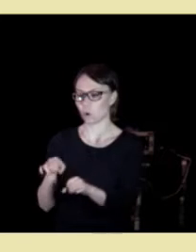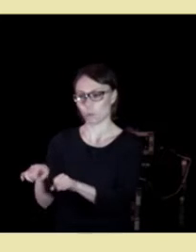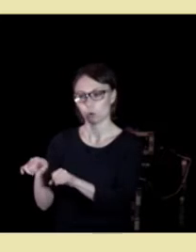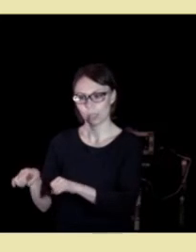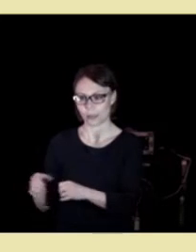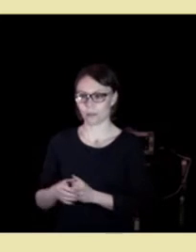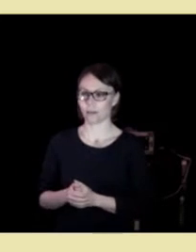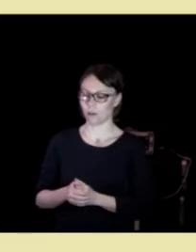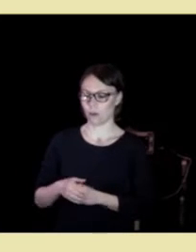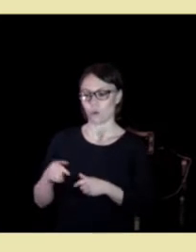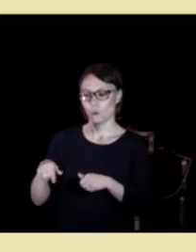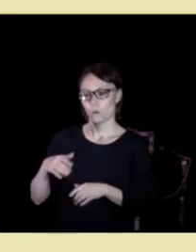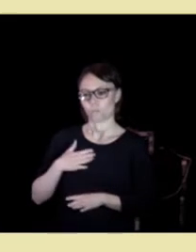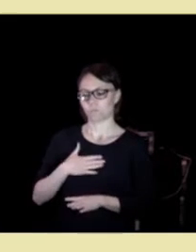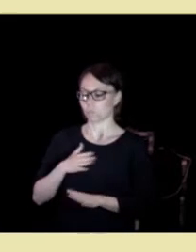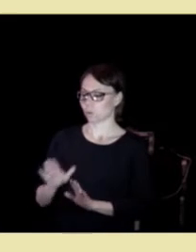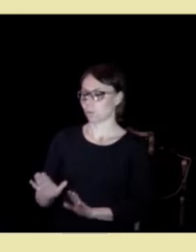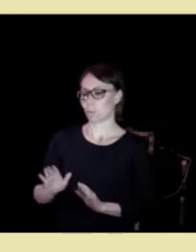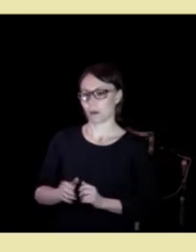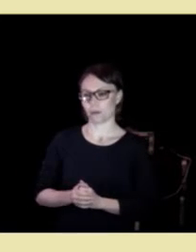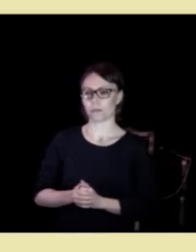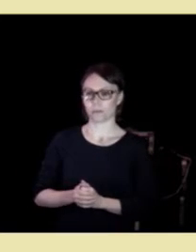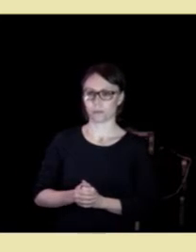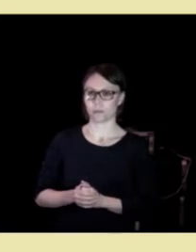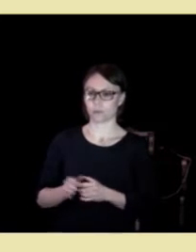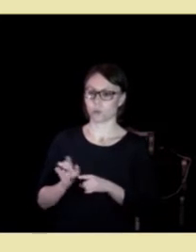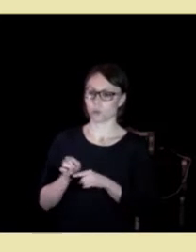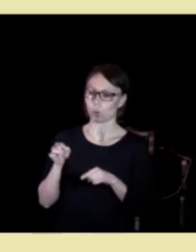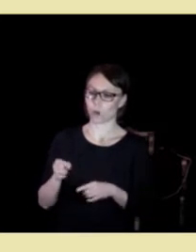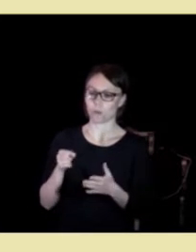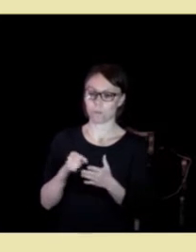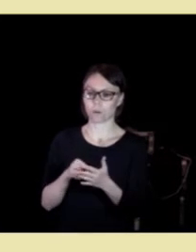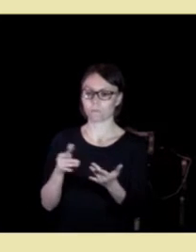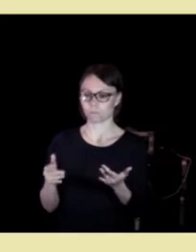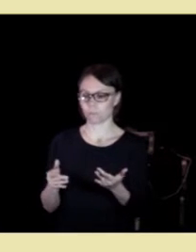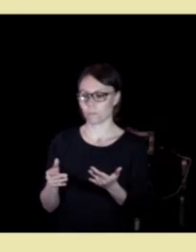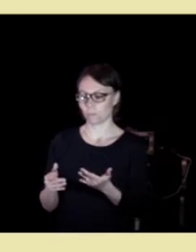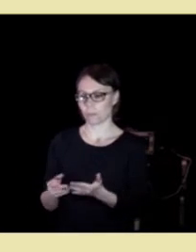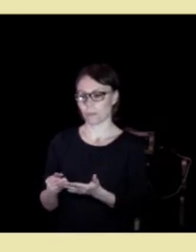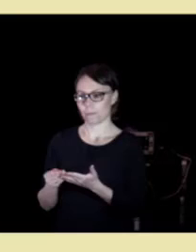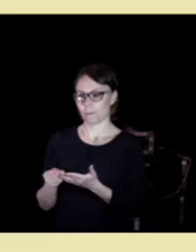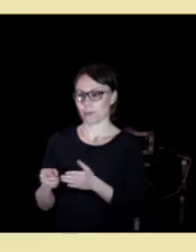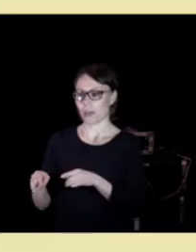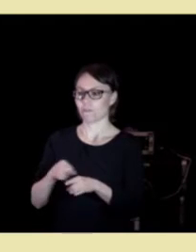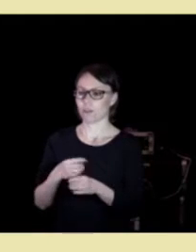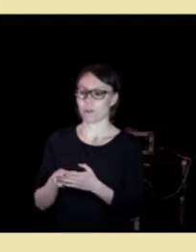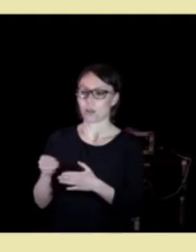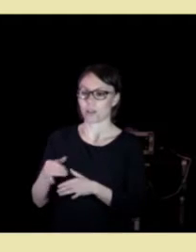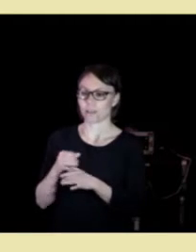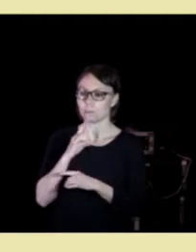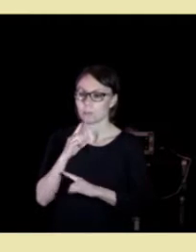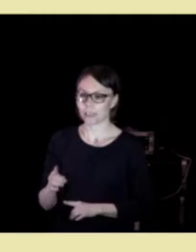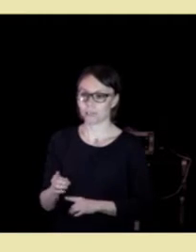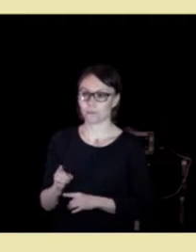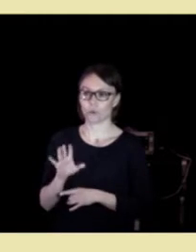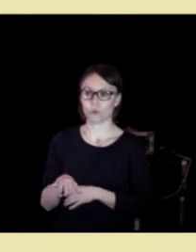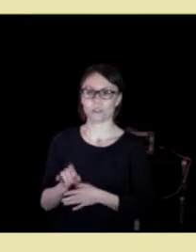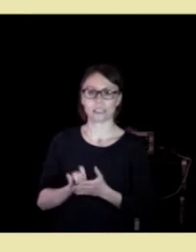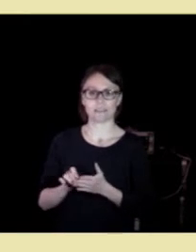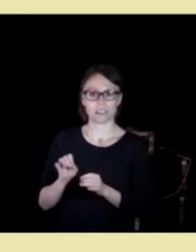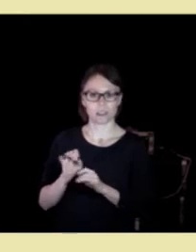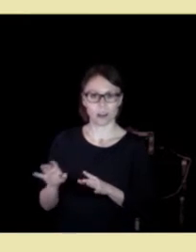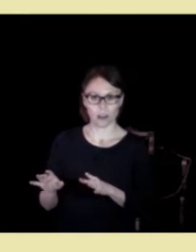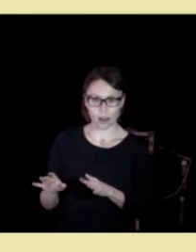Det vil vi ha slutt på. Derfor tar vi sikte på å innføre betalingsplikt for utskrivningsklare pasienter både i den